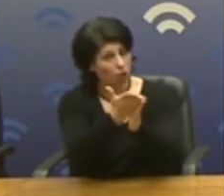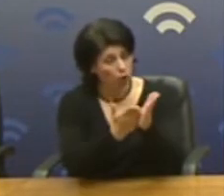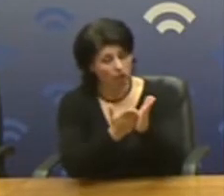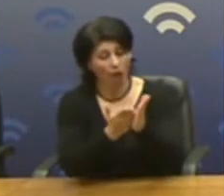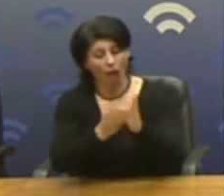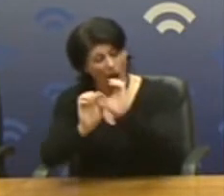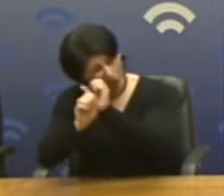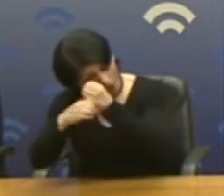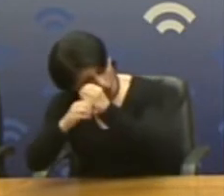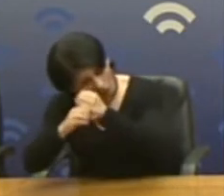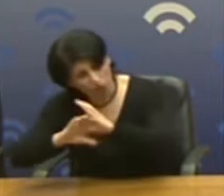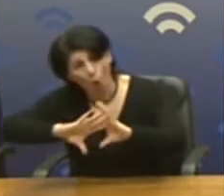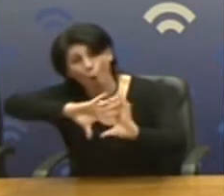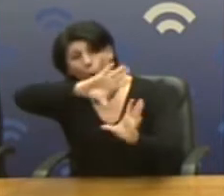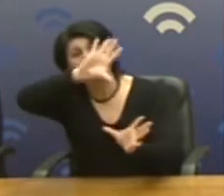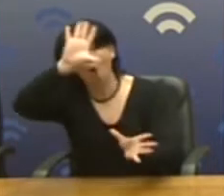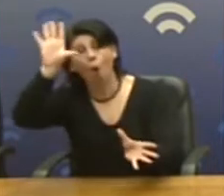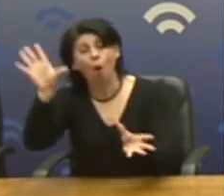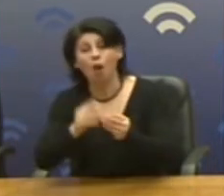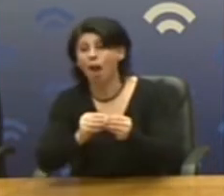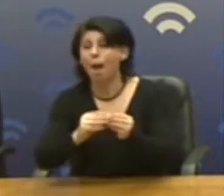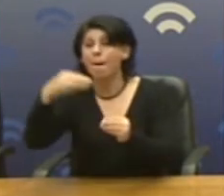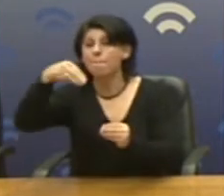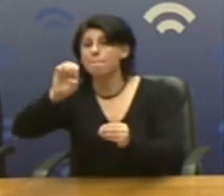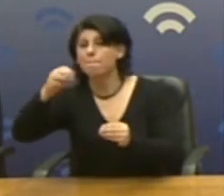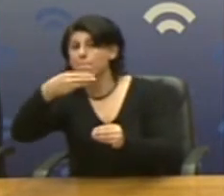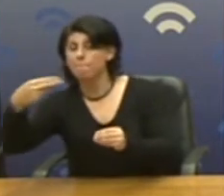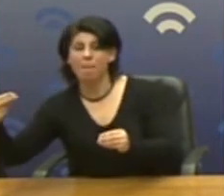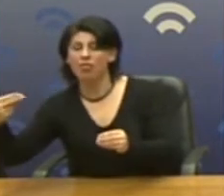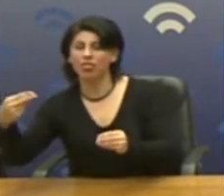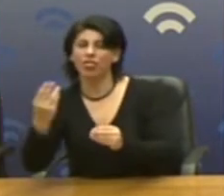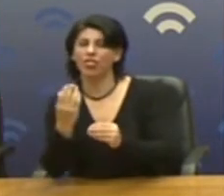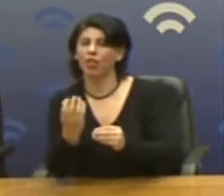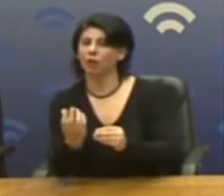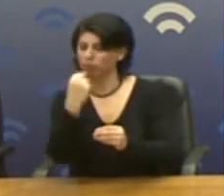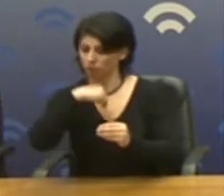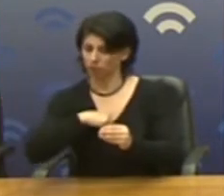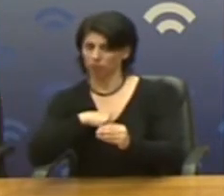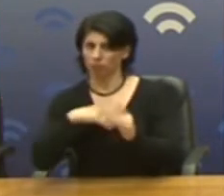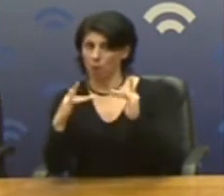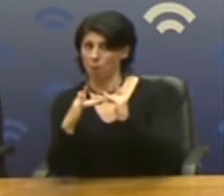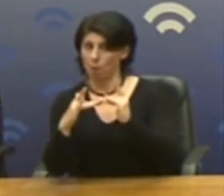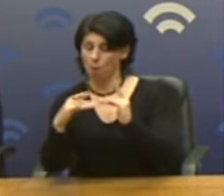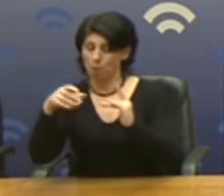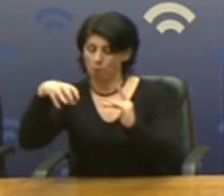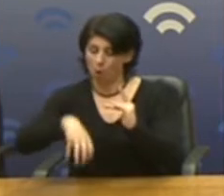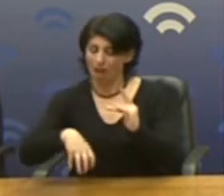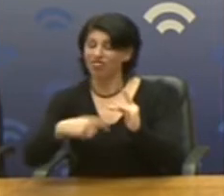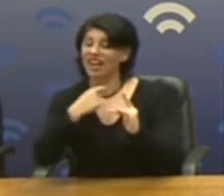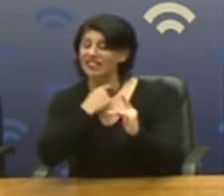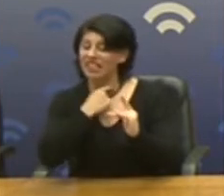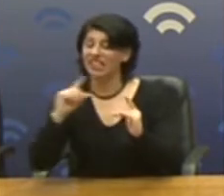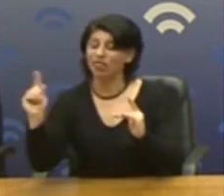εργαστήρια όλες οι μέτρες του ιδιωτικού τομέα μαζί με το προσωπικό τους και να τεθούν σε πλήρη κρατικό